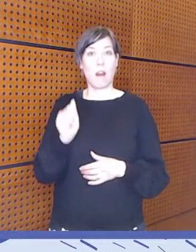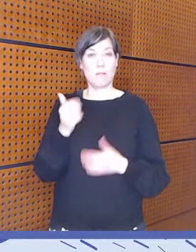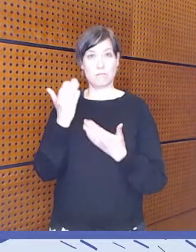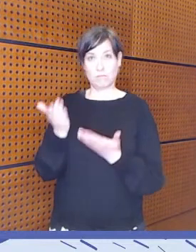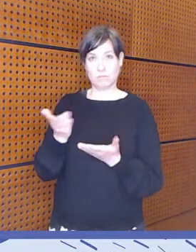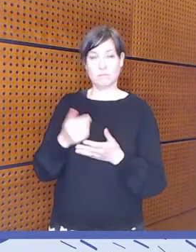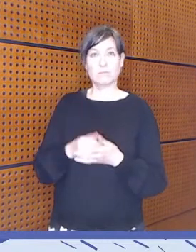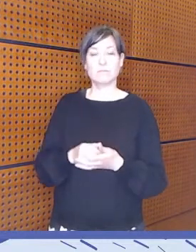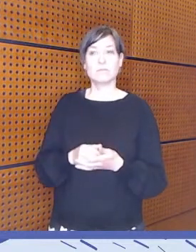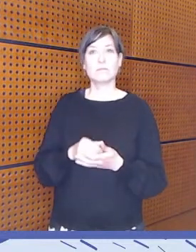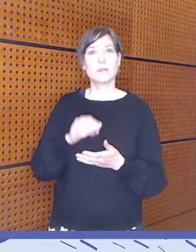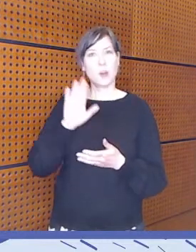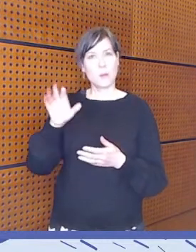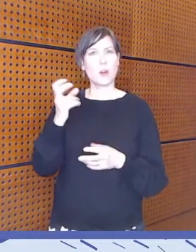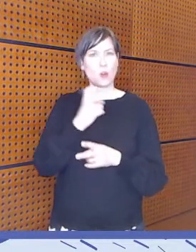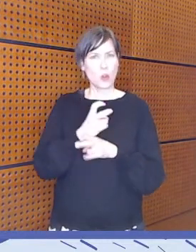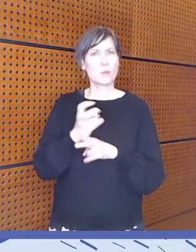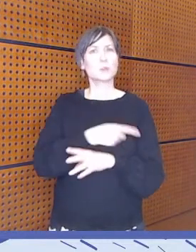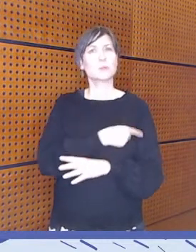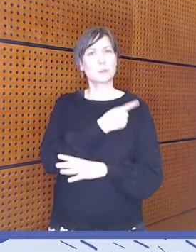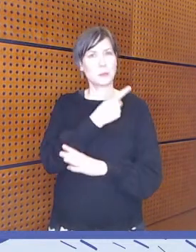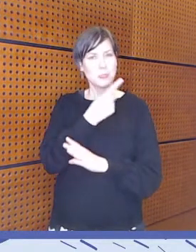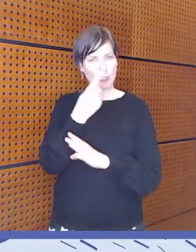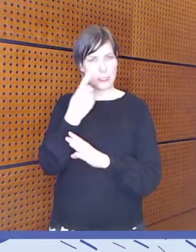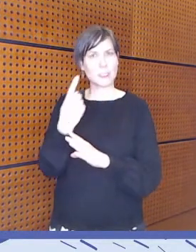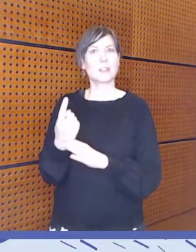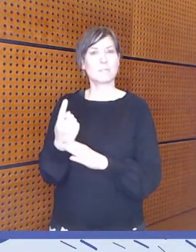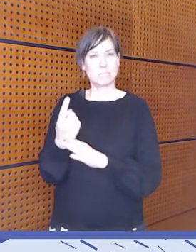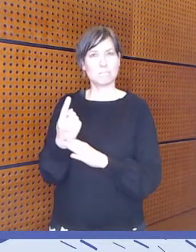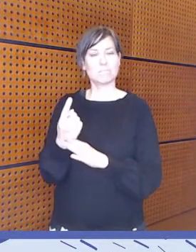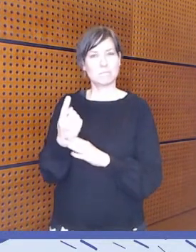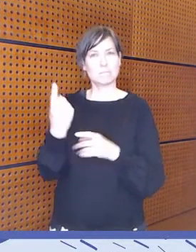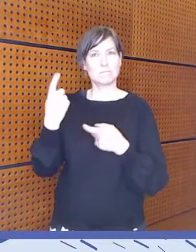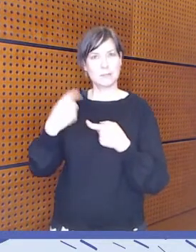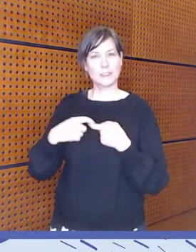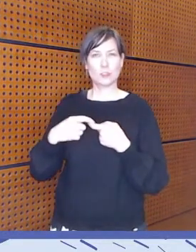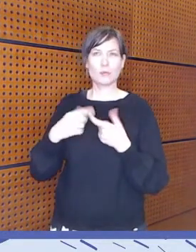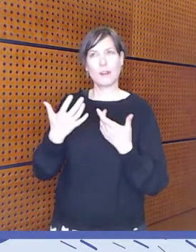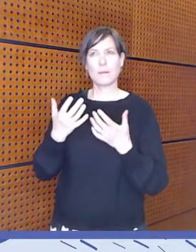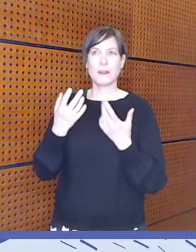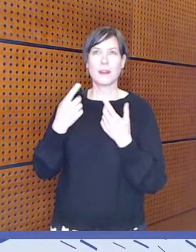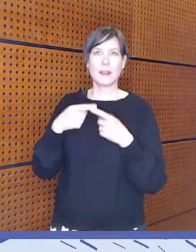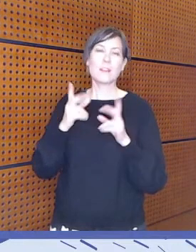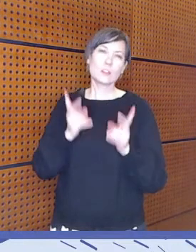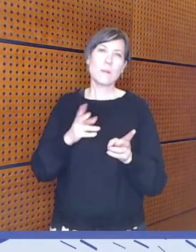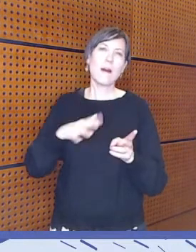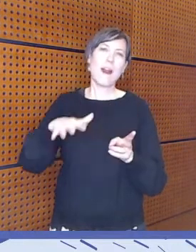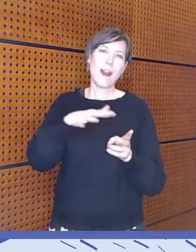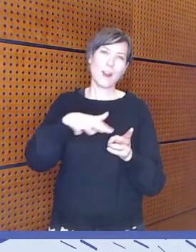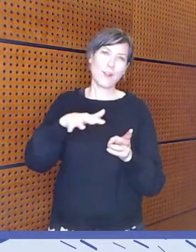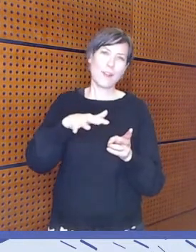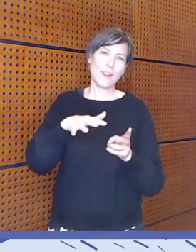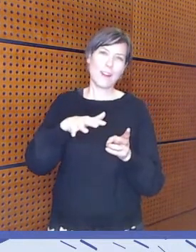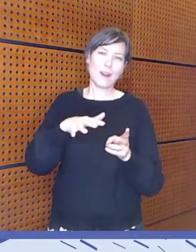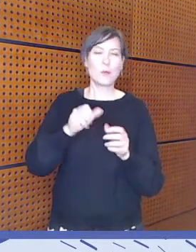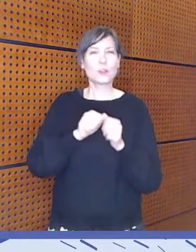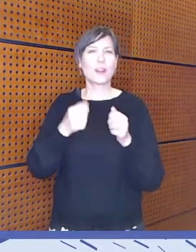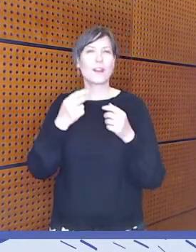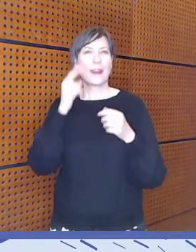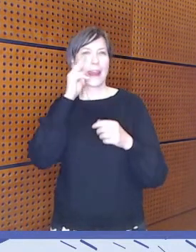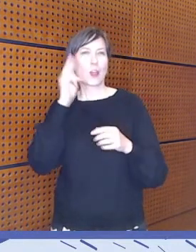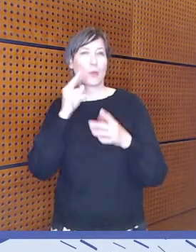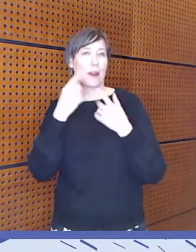sinulla on pitkä kokemus, taas sitten vähän eri näkökulmista.